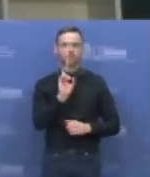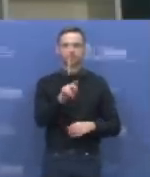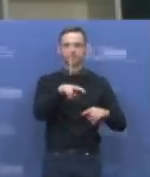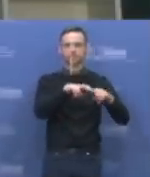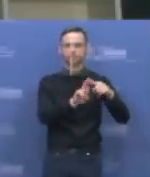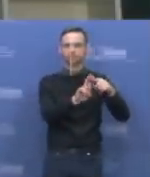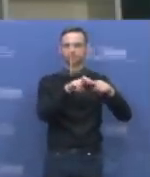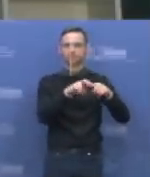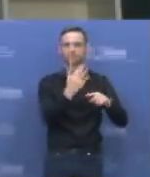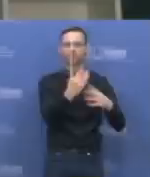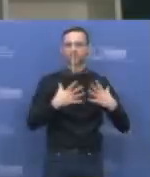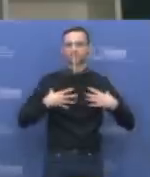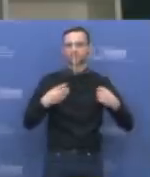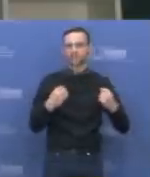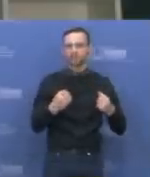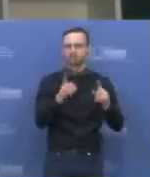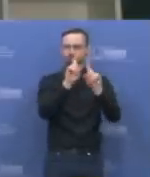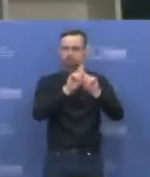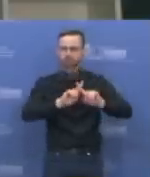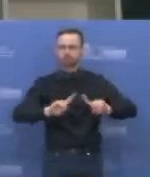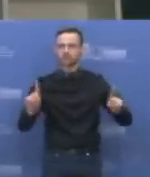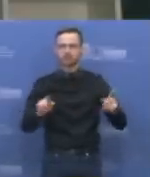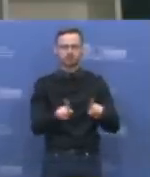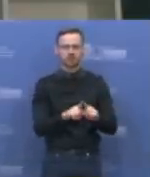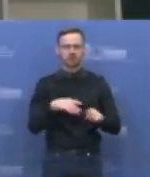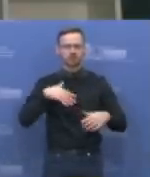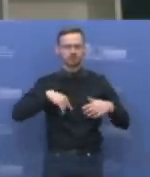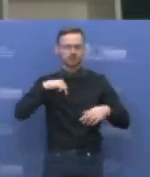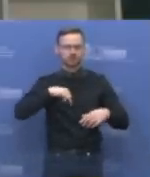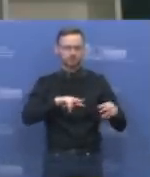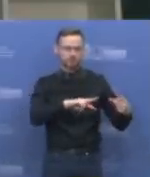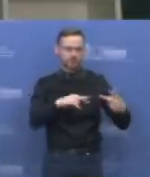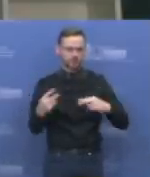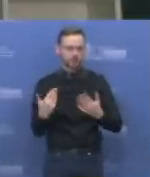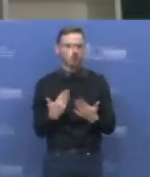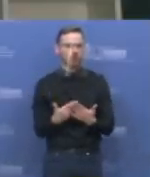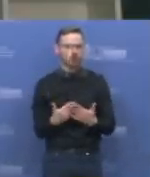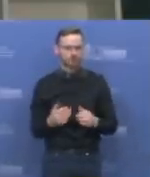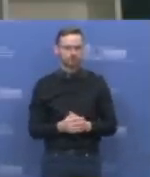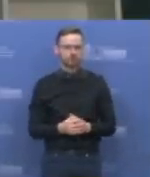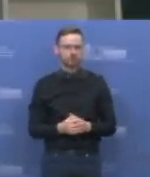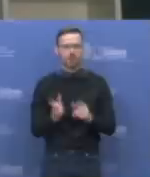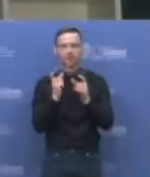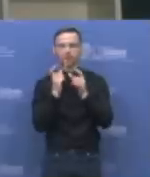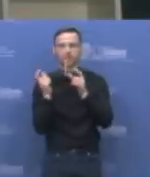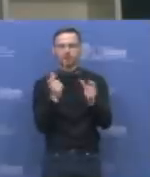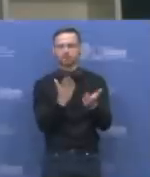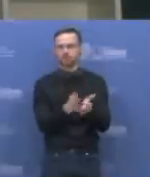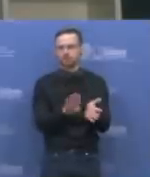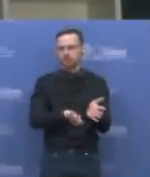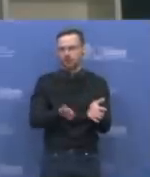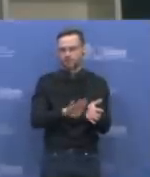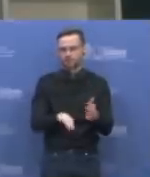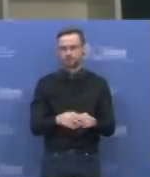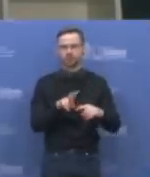pradiniu imuninė sistema ir atsakas į interferoną pasikeitė? Ir atsakymas yra gan paprastas,